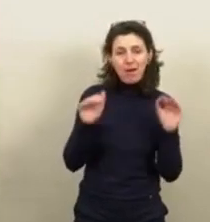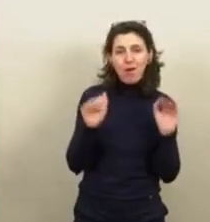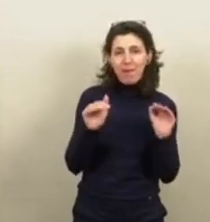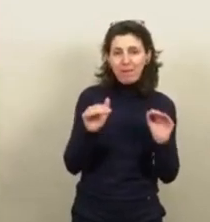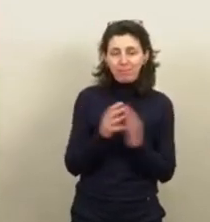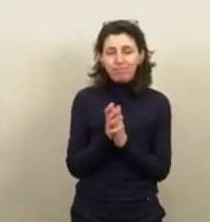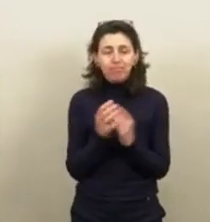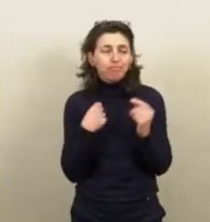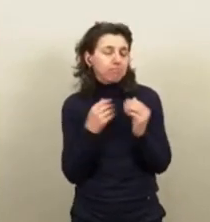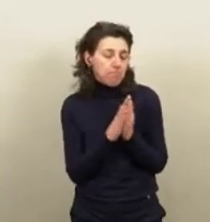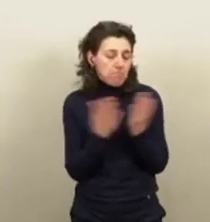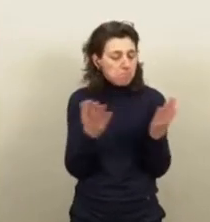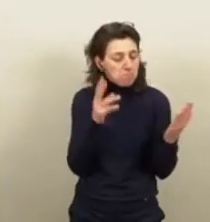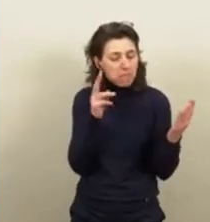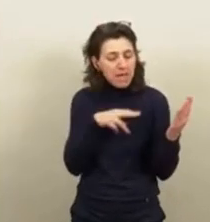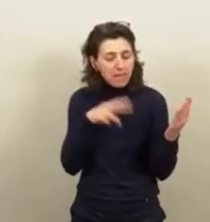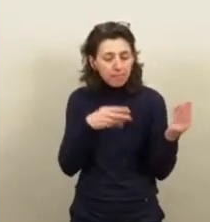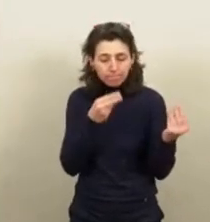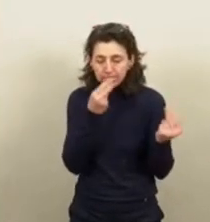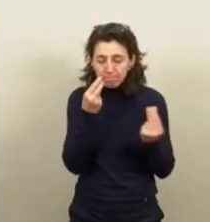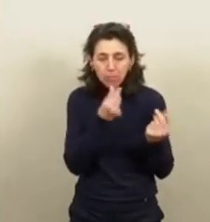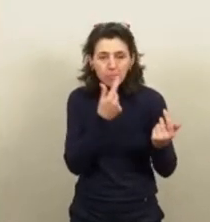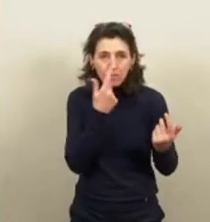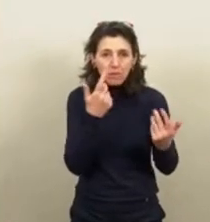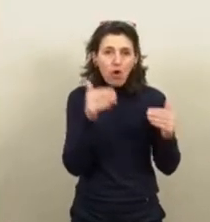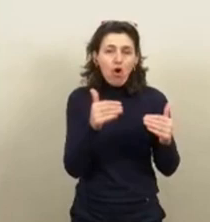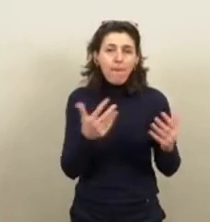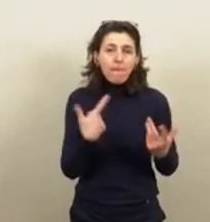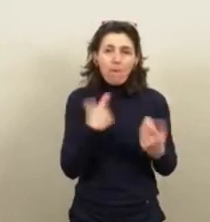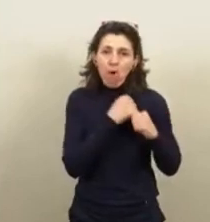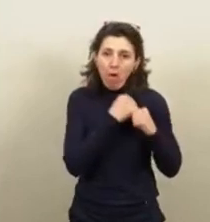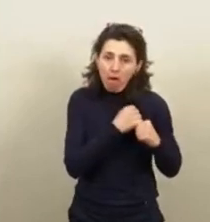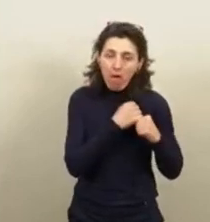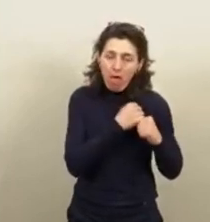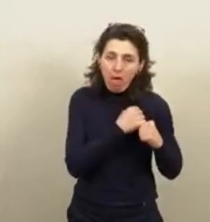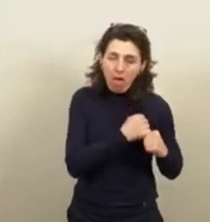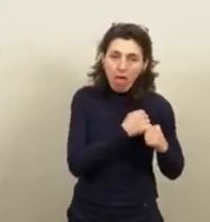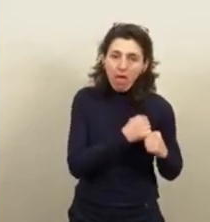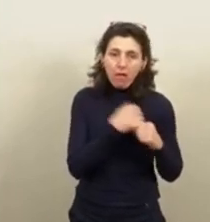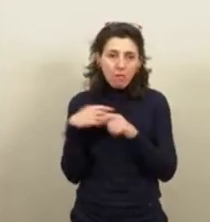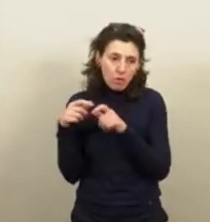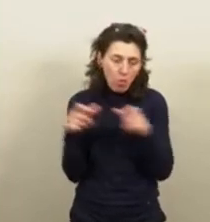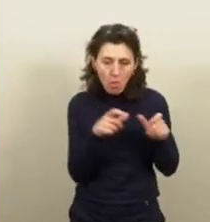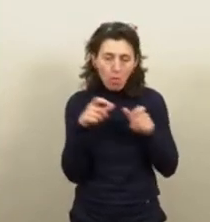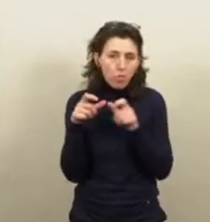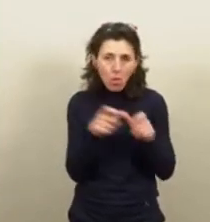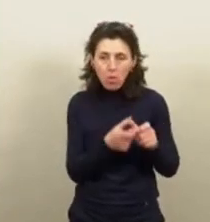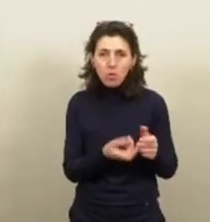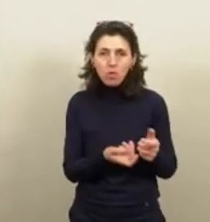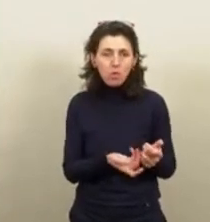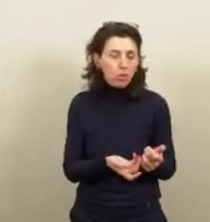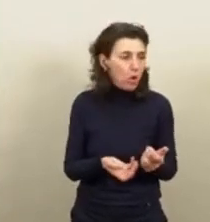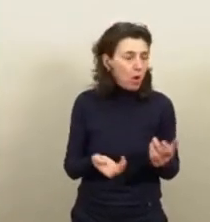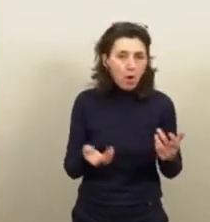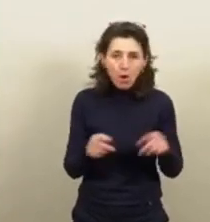le lit, quand on son esprit, une tonalité de contraintes, une tonalité de surveillance, de défiance même